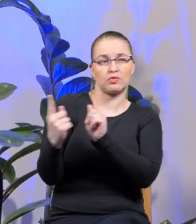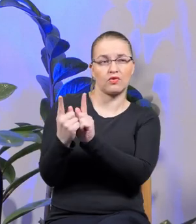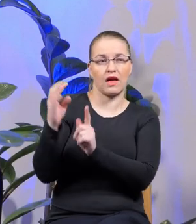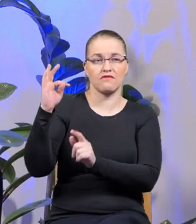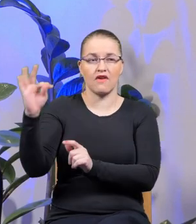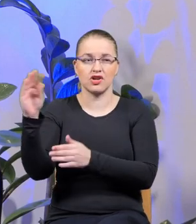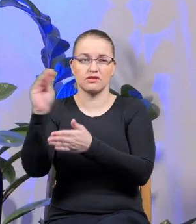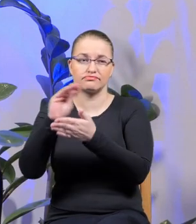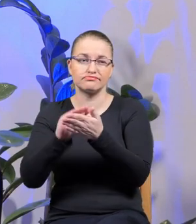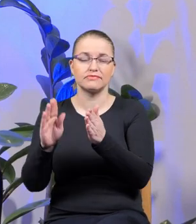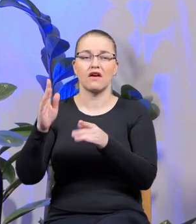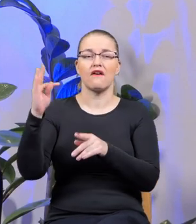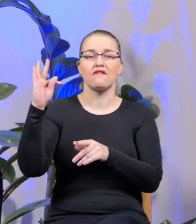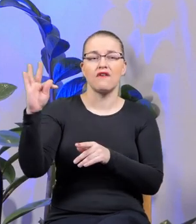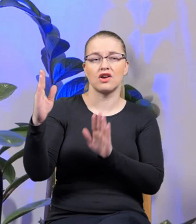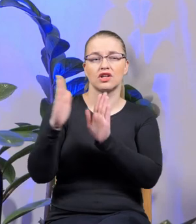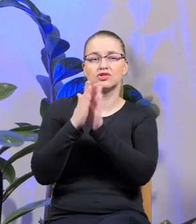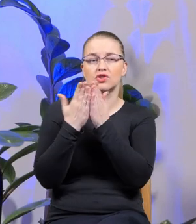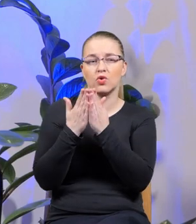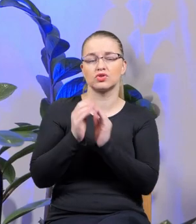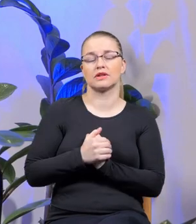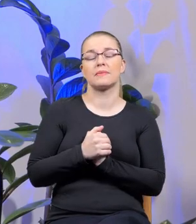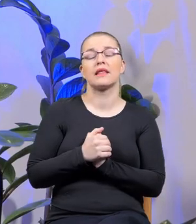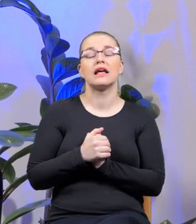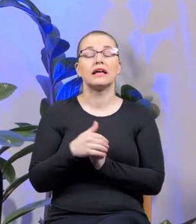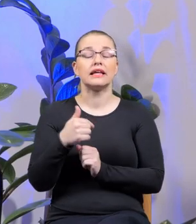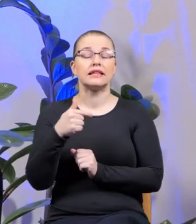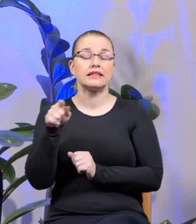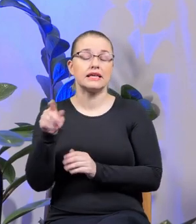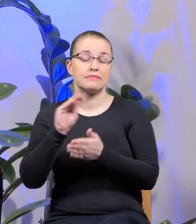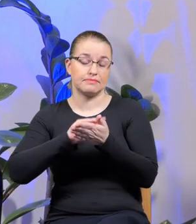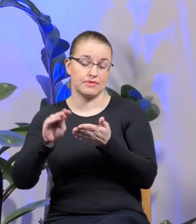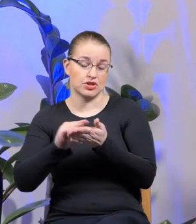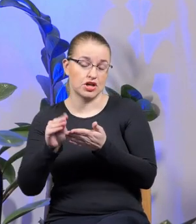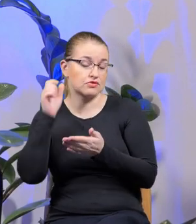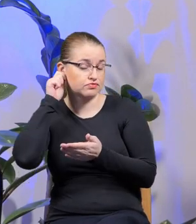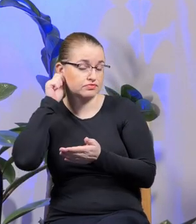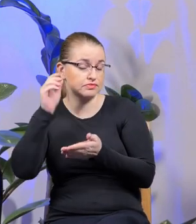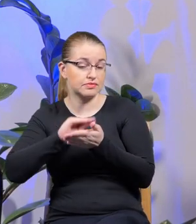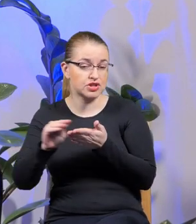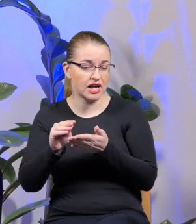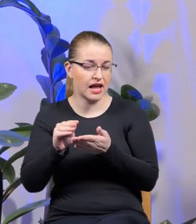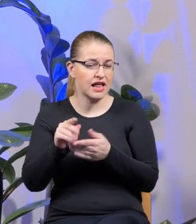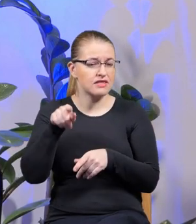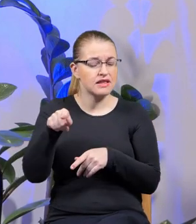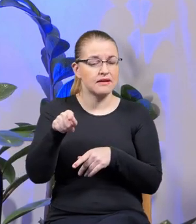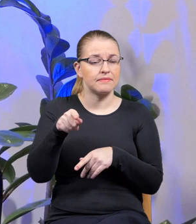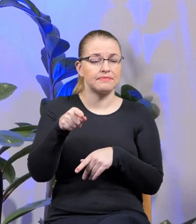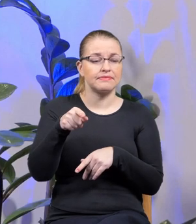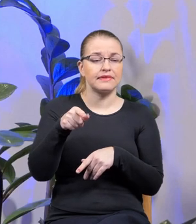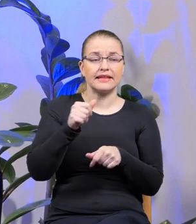wasze książki, literaturę. Olgo, ty piszesz w ten sposób, że pisze fikcję, ale nigdy nie jest ona